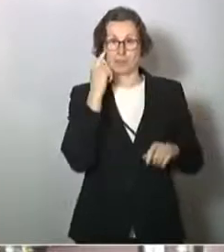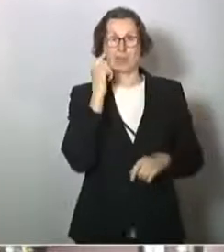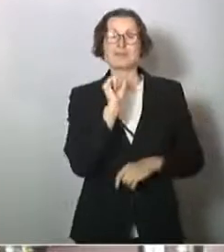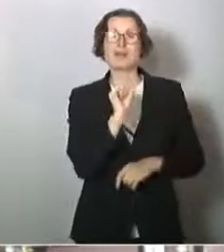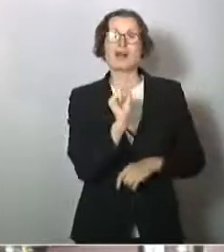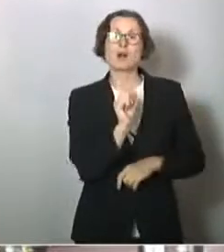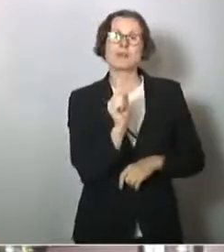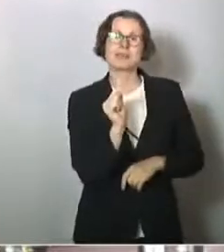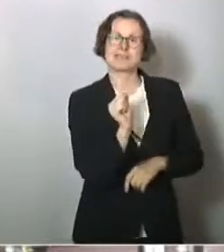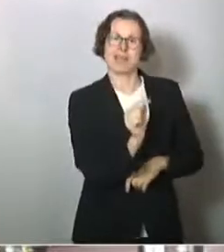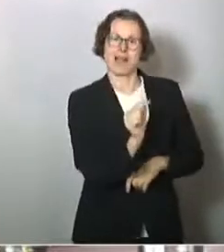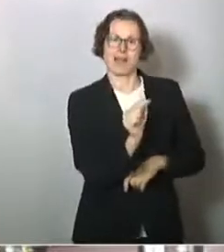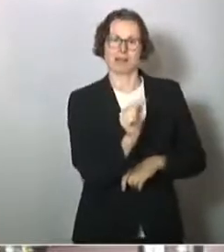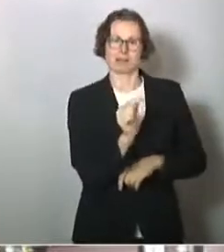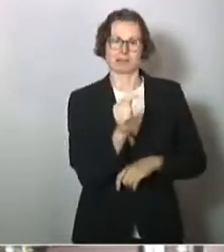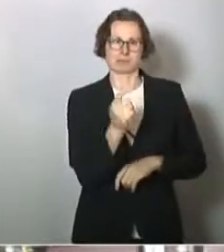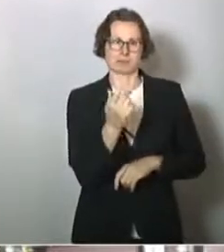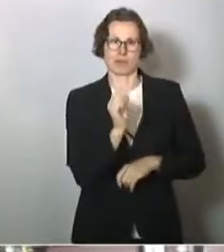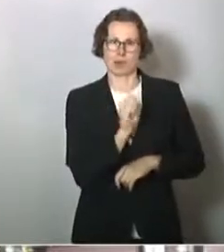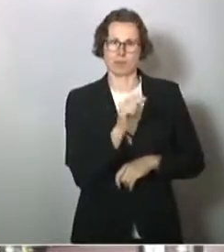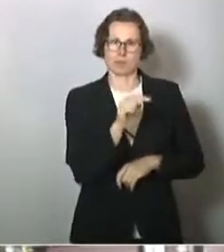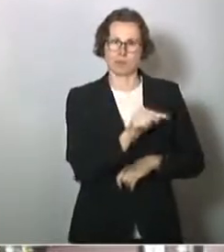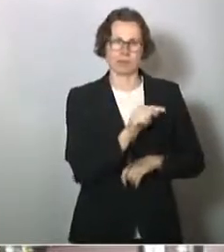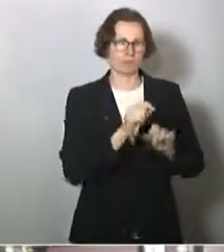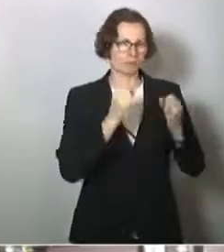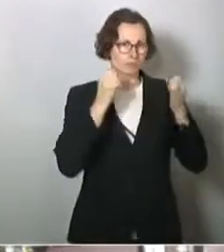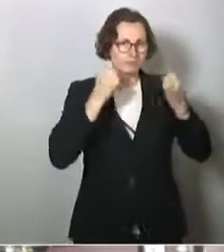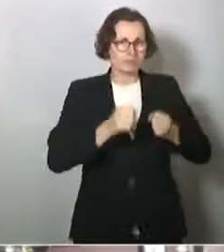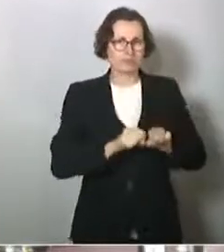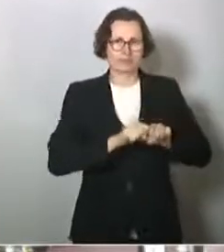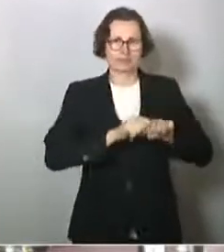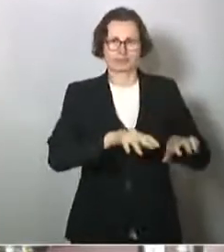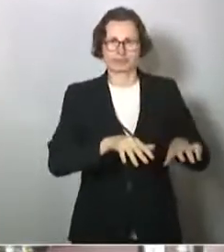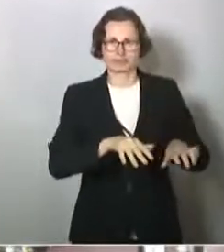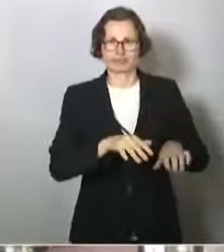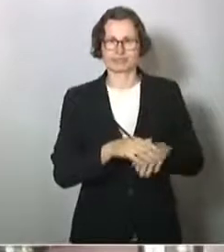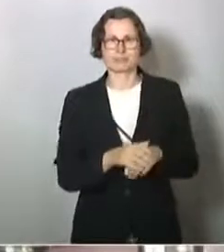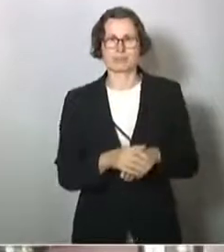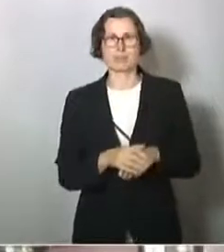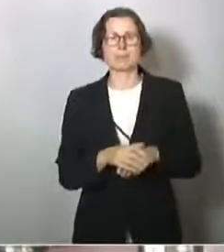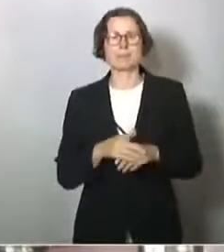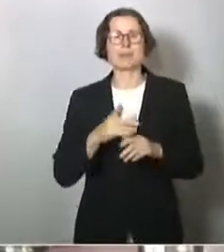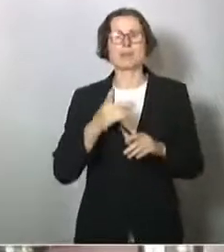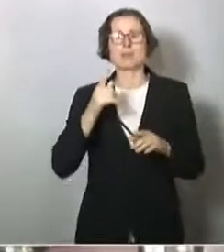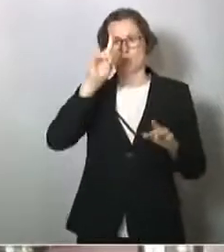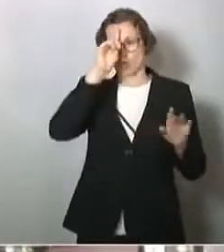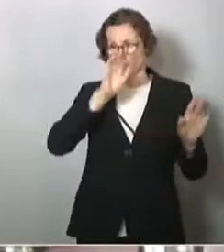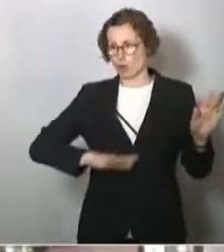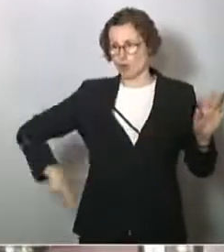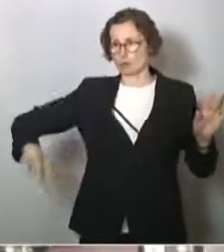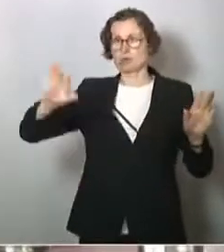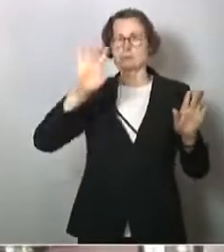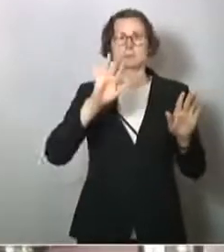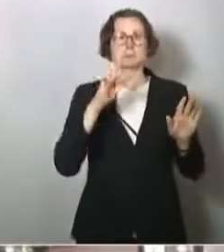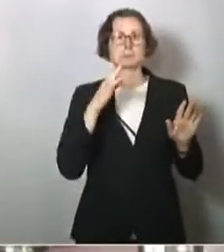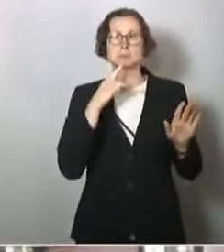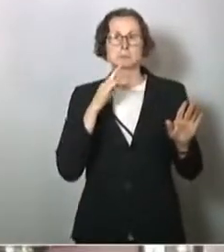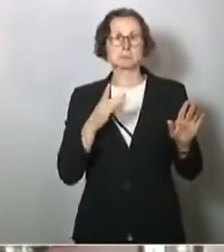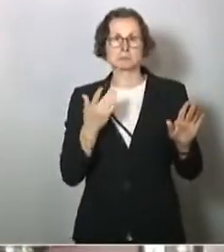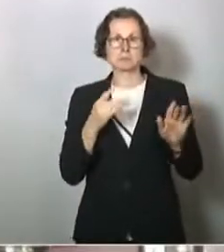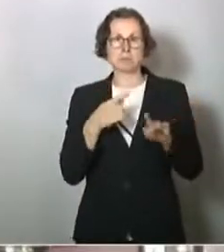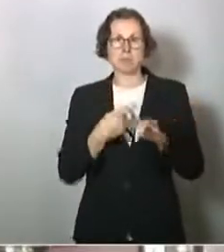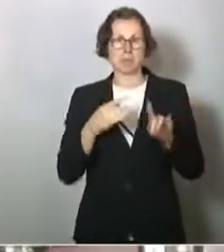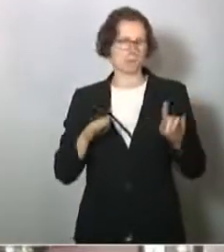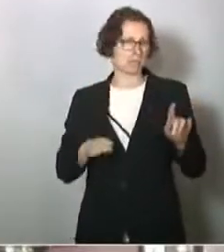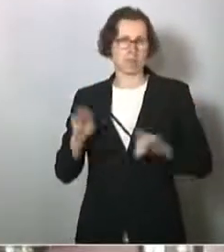hat sich das dort so massiv ausgebreitet? Wir haben ja in der Fläche in Deutschland jetzt keinen großen Anstieg gehabt